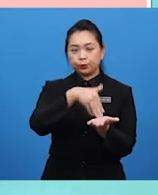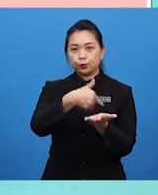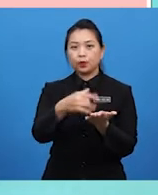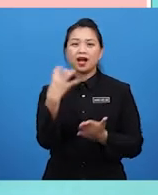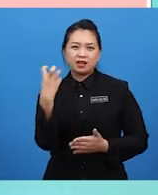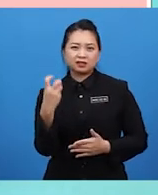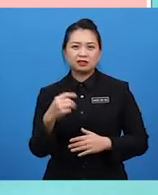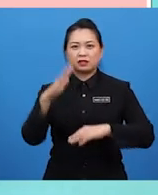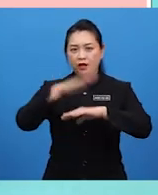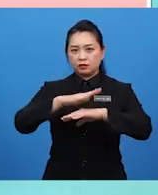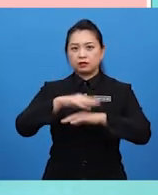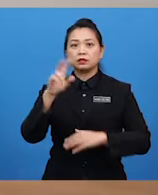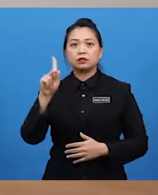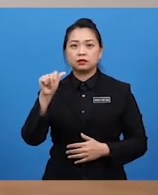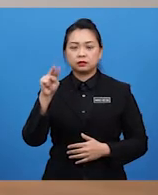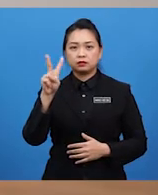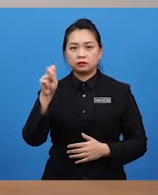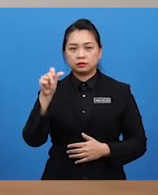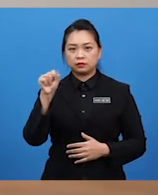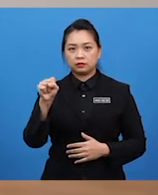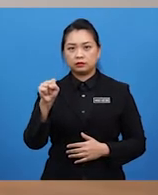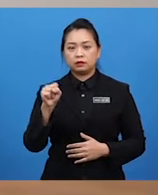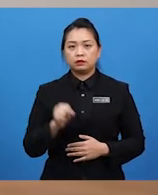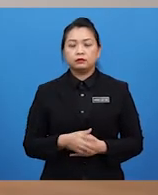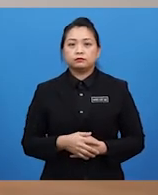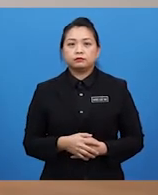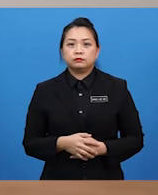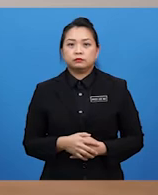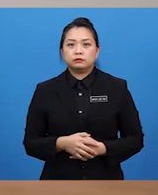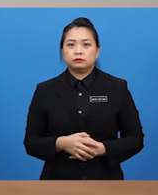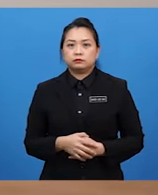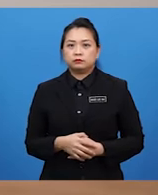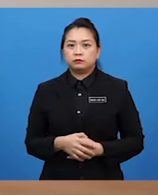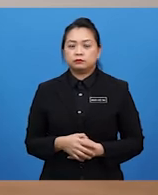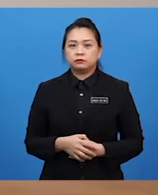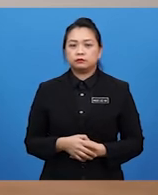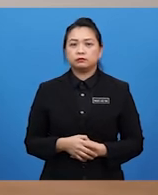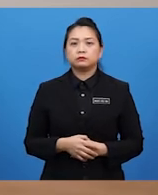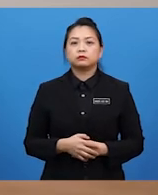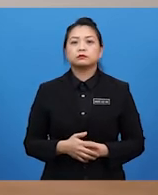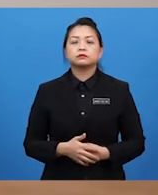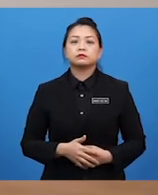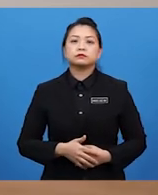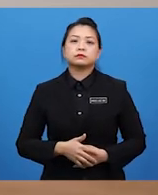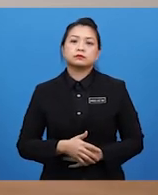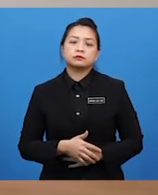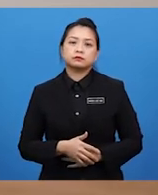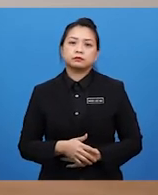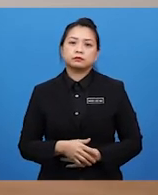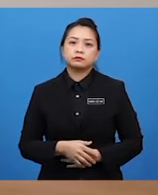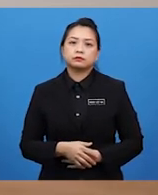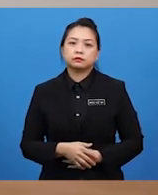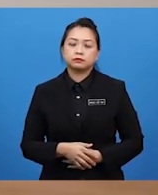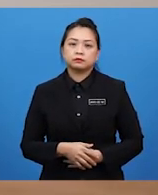secara kasar di atas kanvas. Itu sebabnya kadang-kadang mereka boleh berekspresi campak-campak baling-baling secara absek untuk